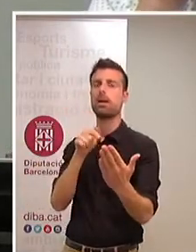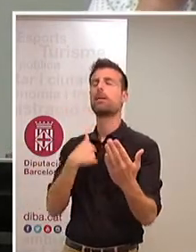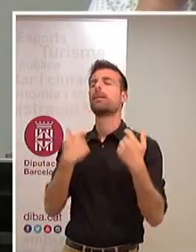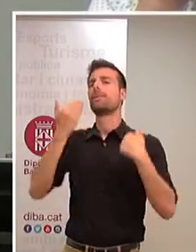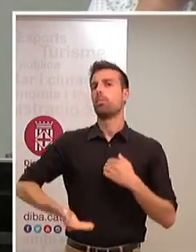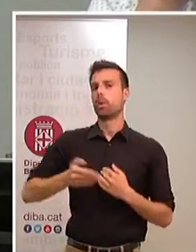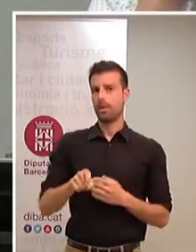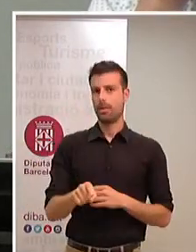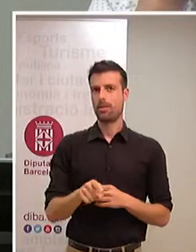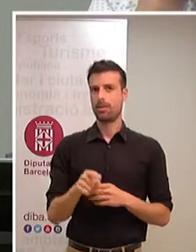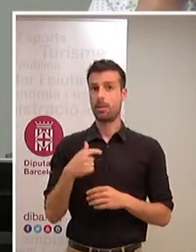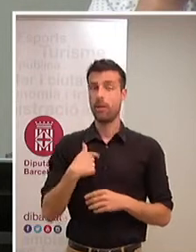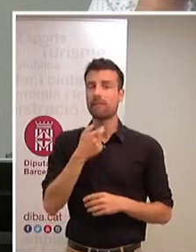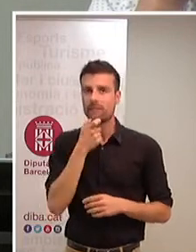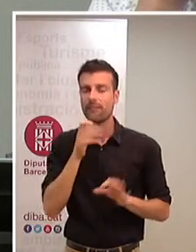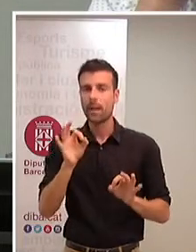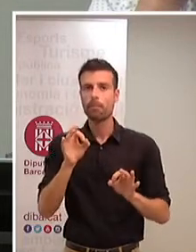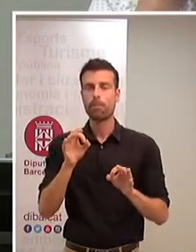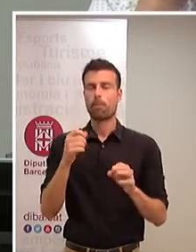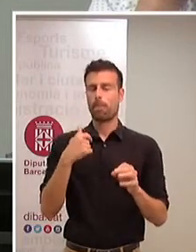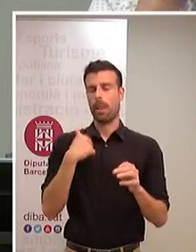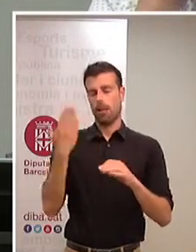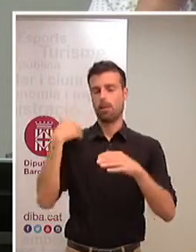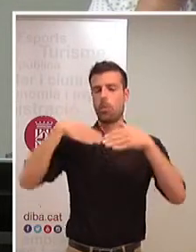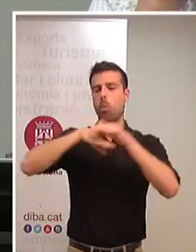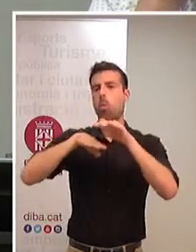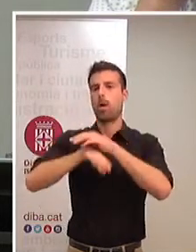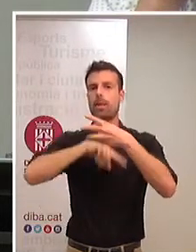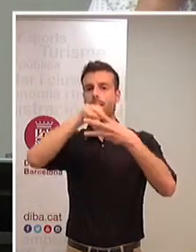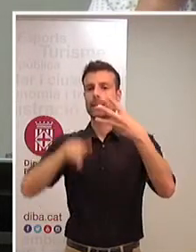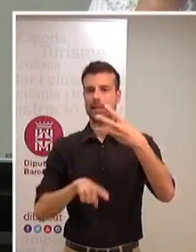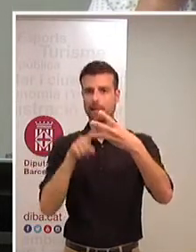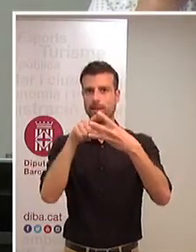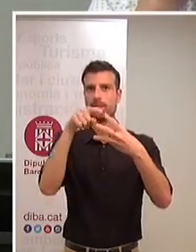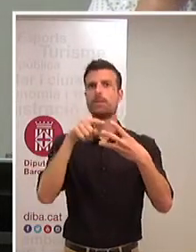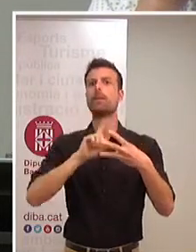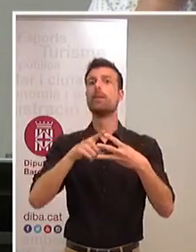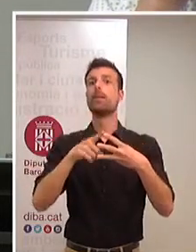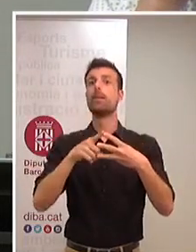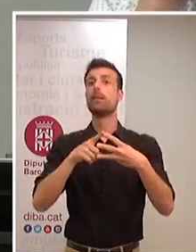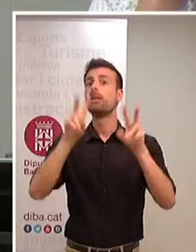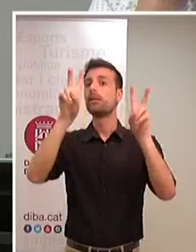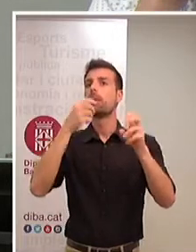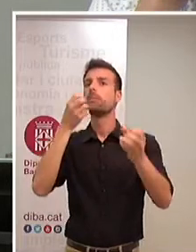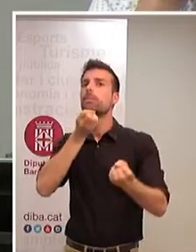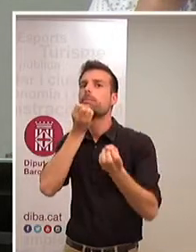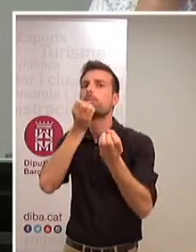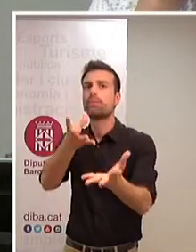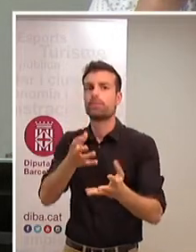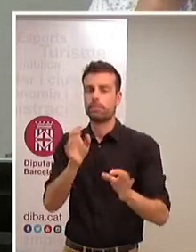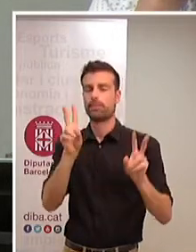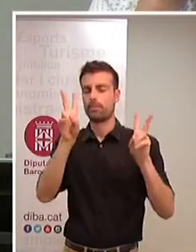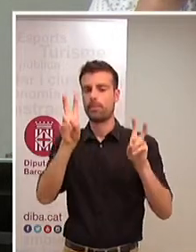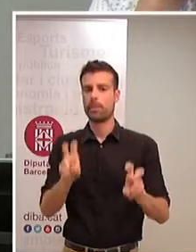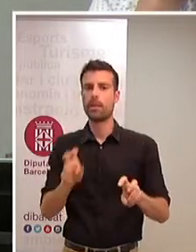I m'havia guardat tres reivindicacions. Una primera és una reivindicació seguint